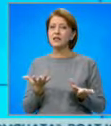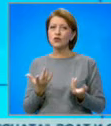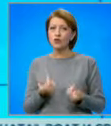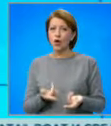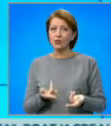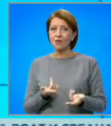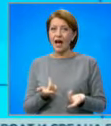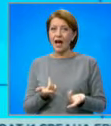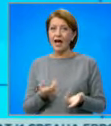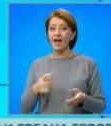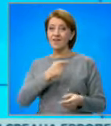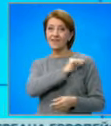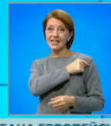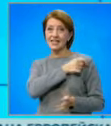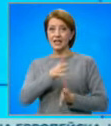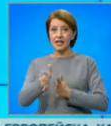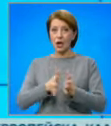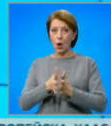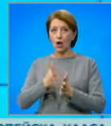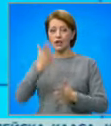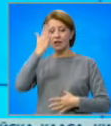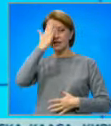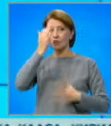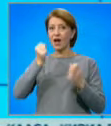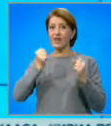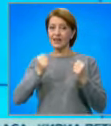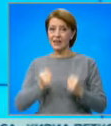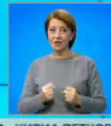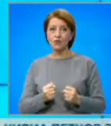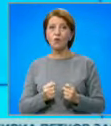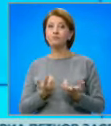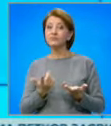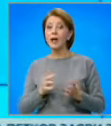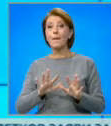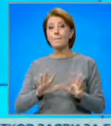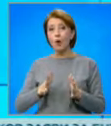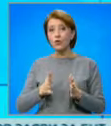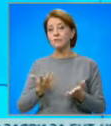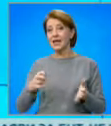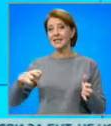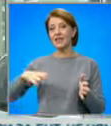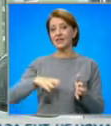изключение вакцинирани хора да се разболяват тежко. Не изключват варианта с сертификатите да са фалшиви.